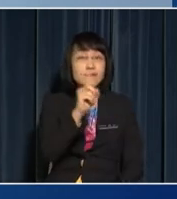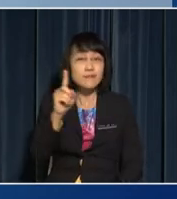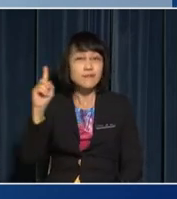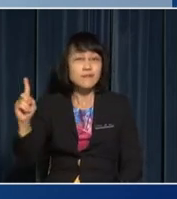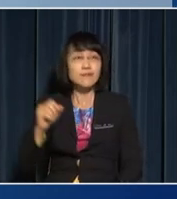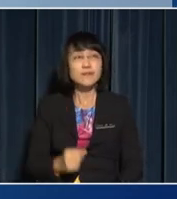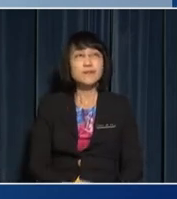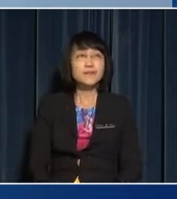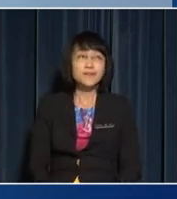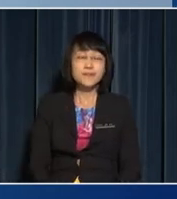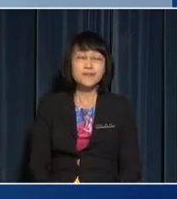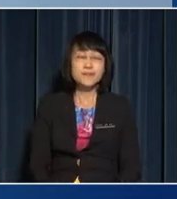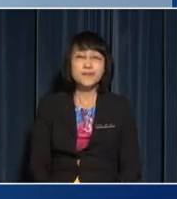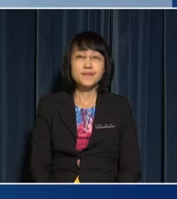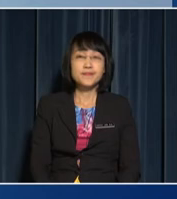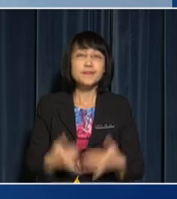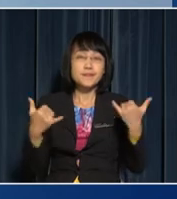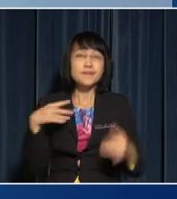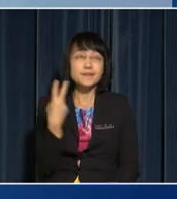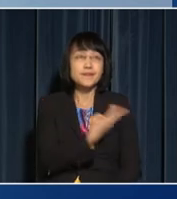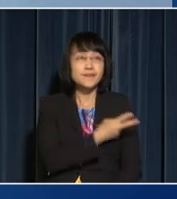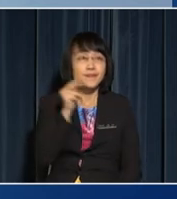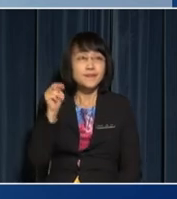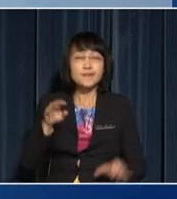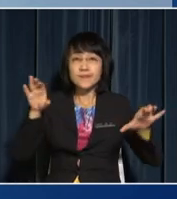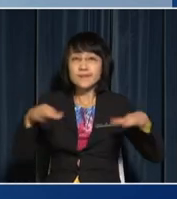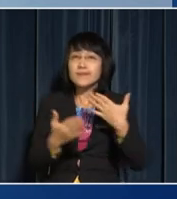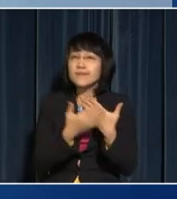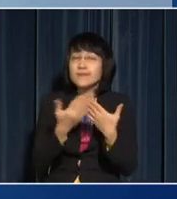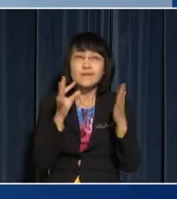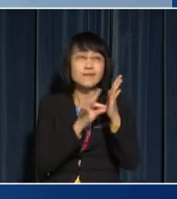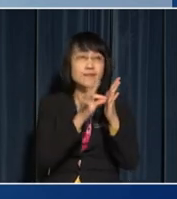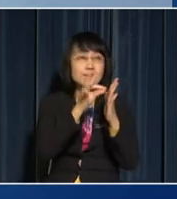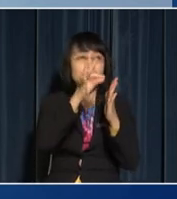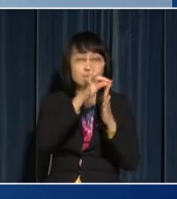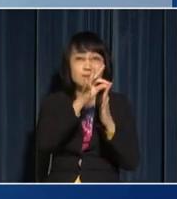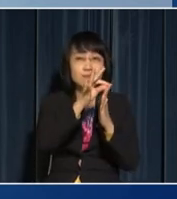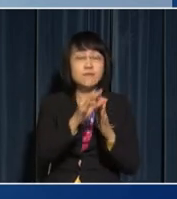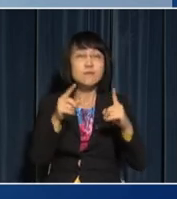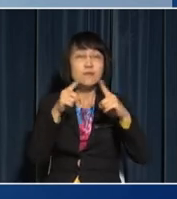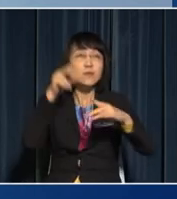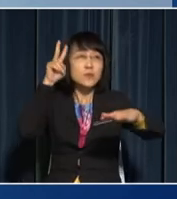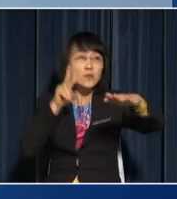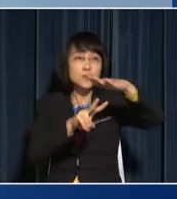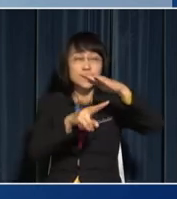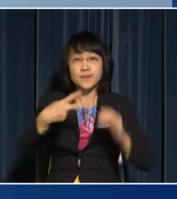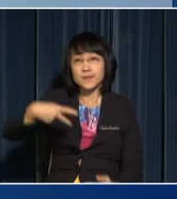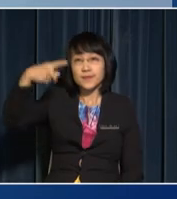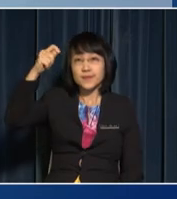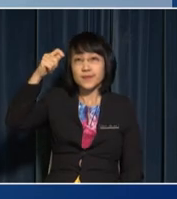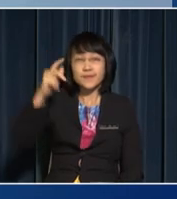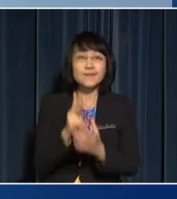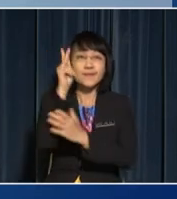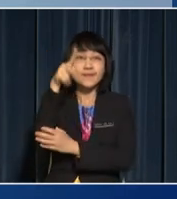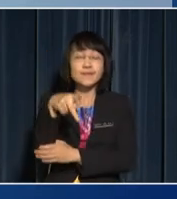1 So now, we need to do a simple calculation to predict the height